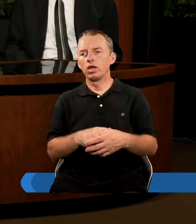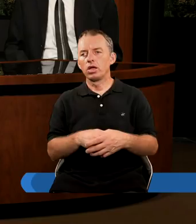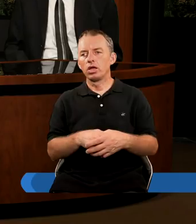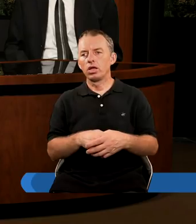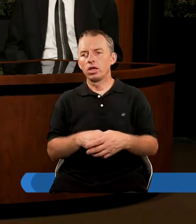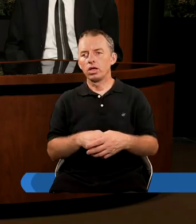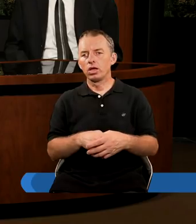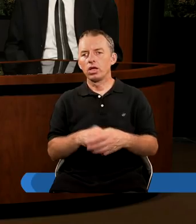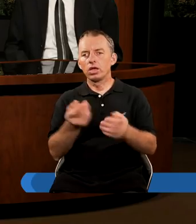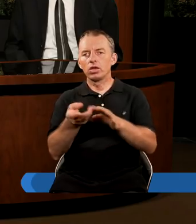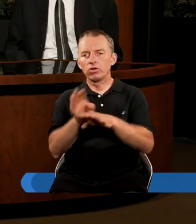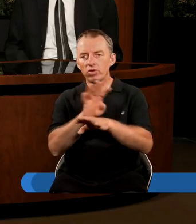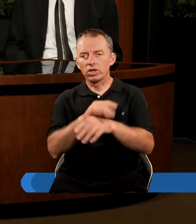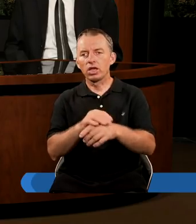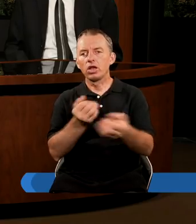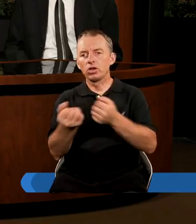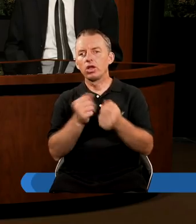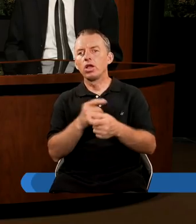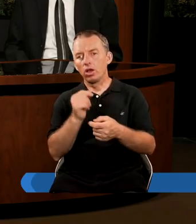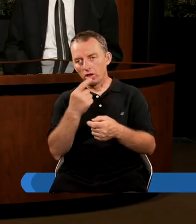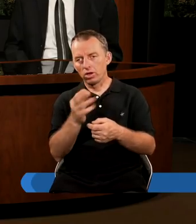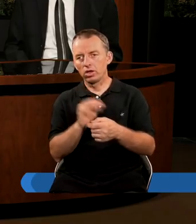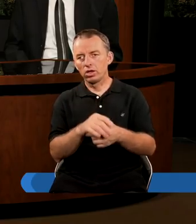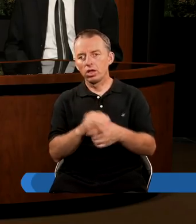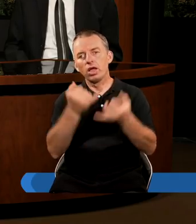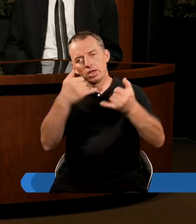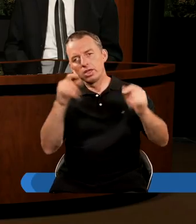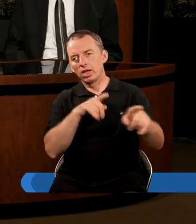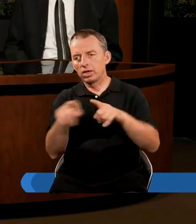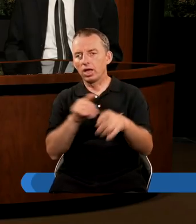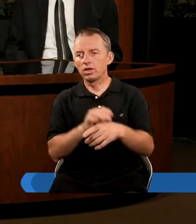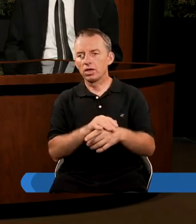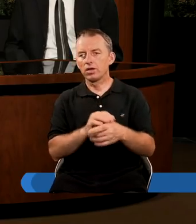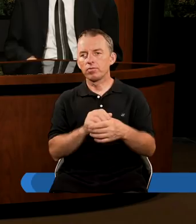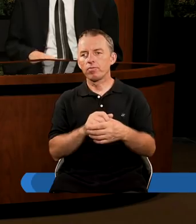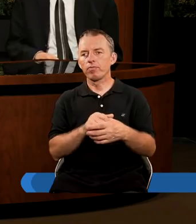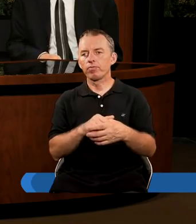rzeczą też są zwiadzenia, o których Jezus mówi. Są. A jakieś inne znaki jeszcze?